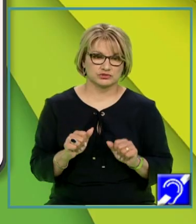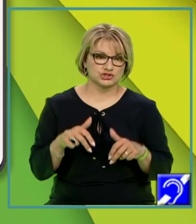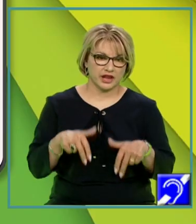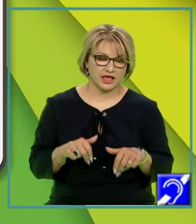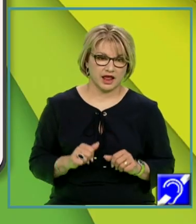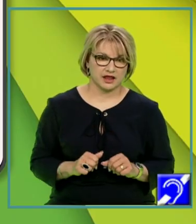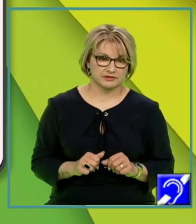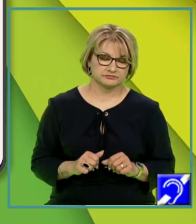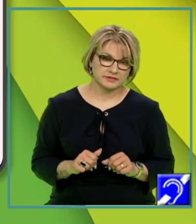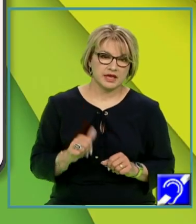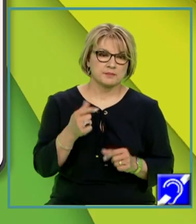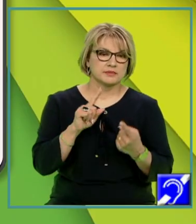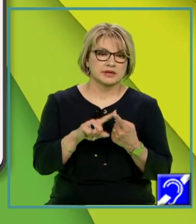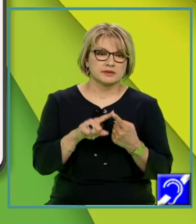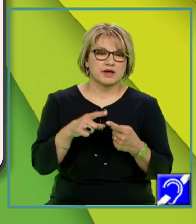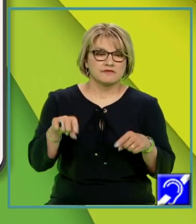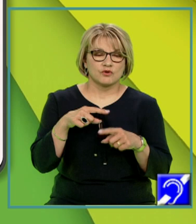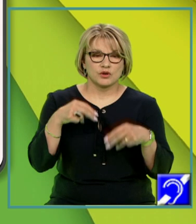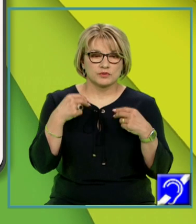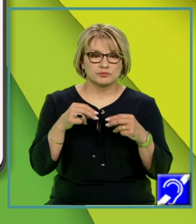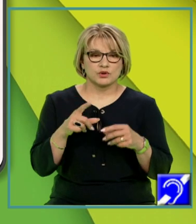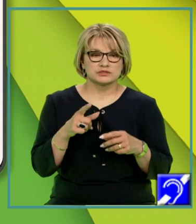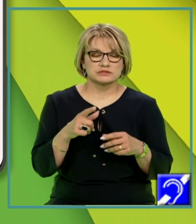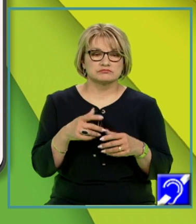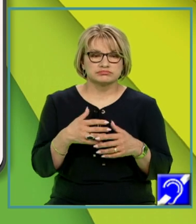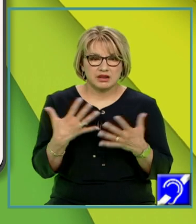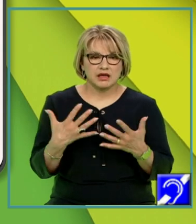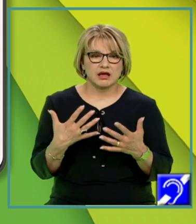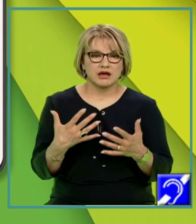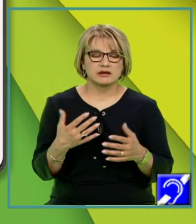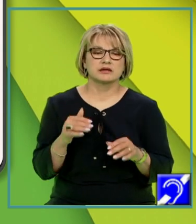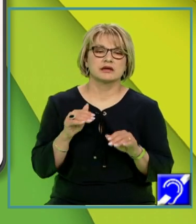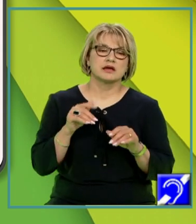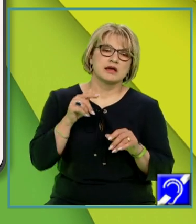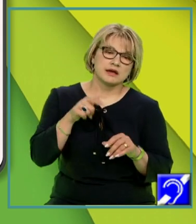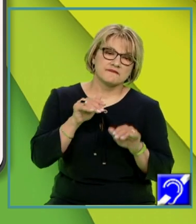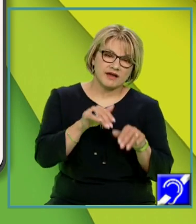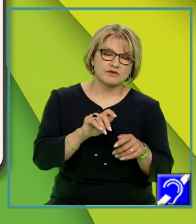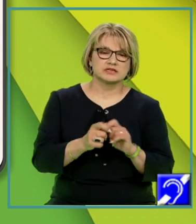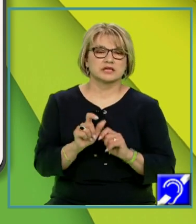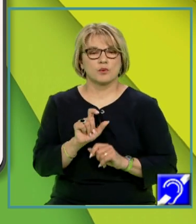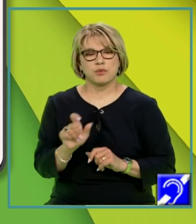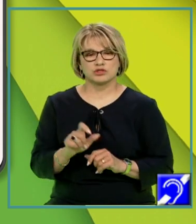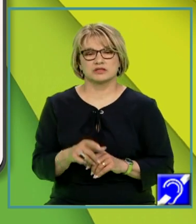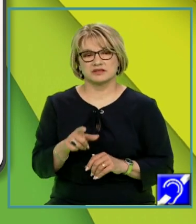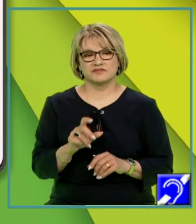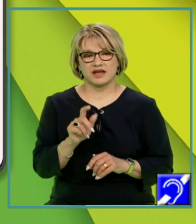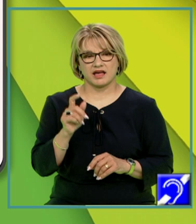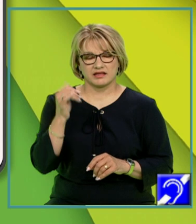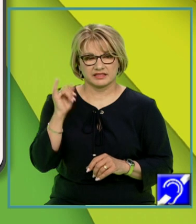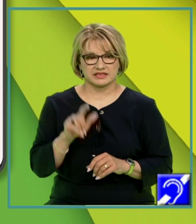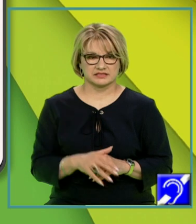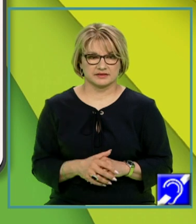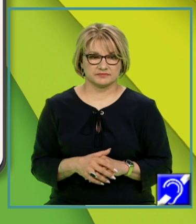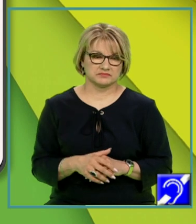sfat ar fi să vă pronunțați explicit fie în favoarea, fie împotriva tezei propuse. De prea multe ori citesc